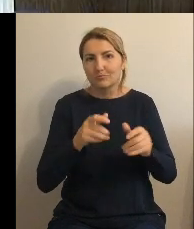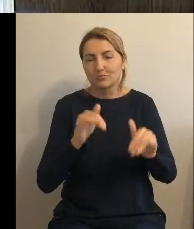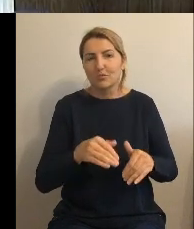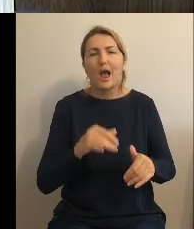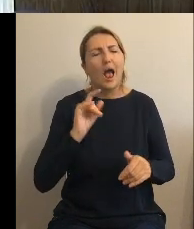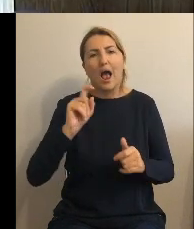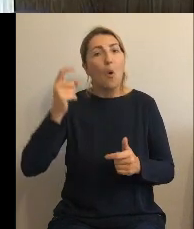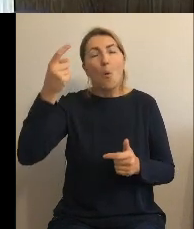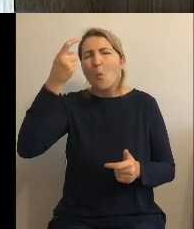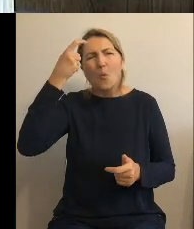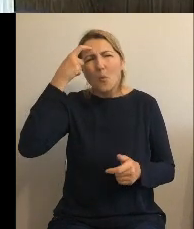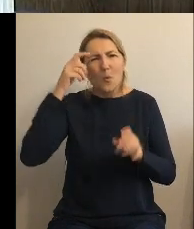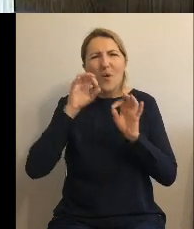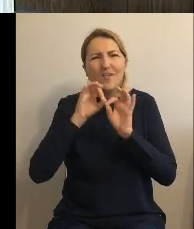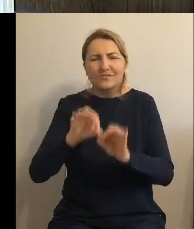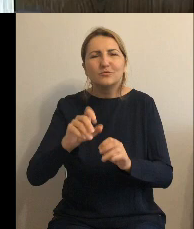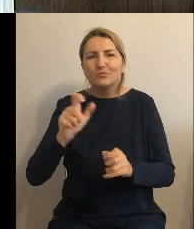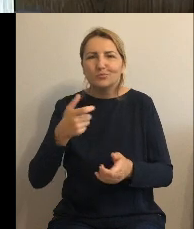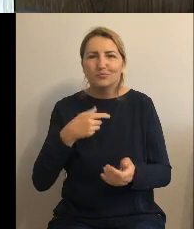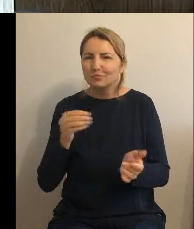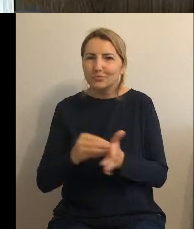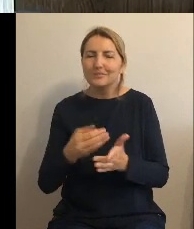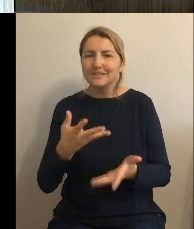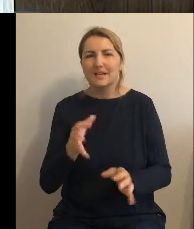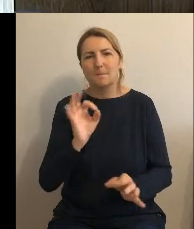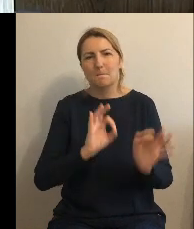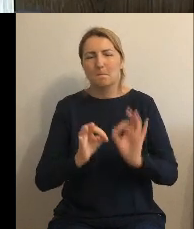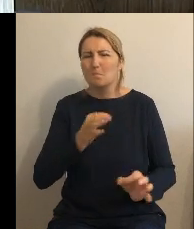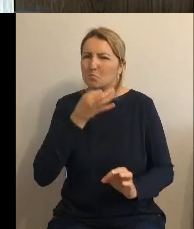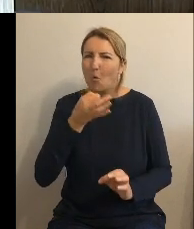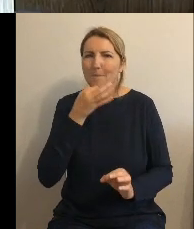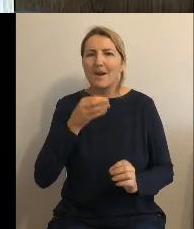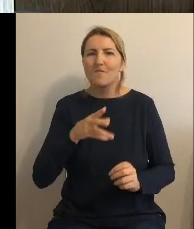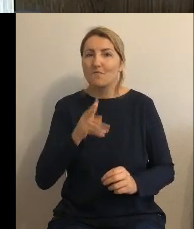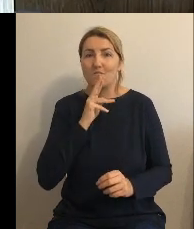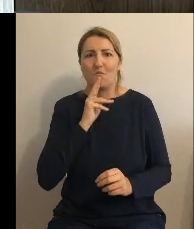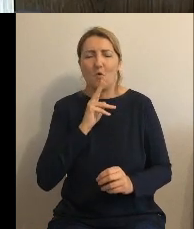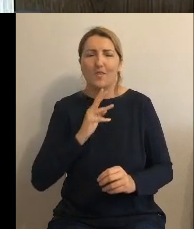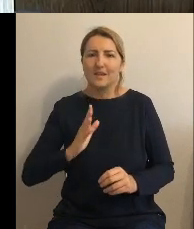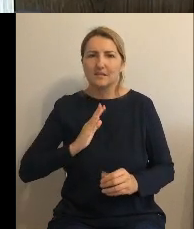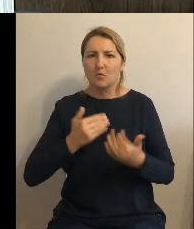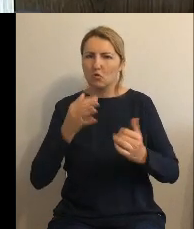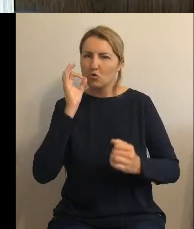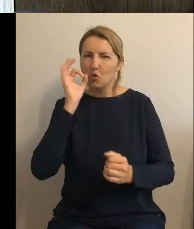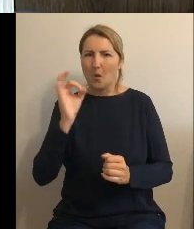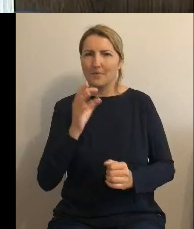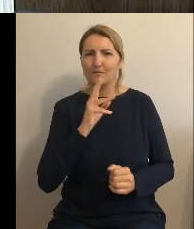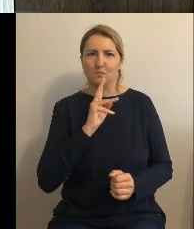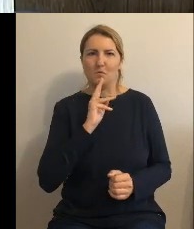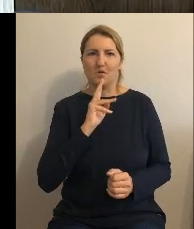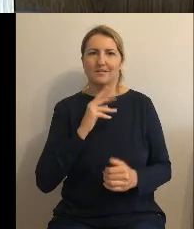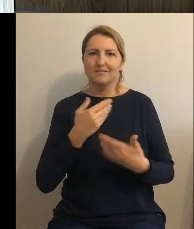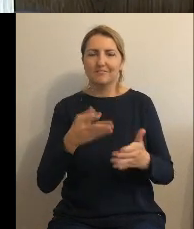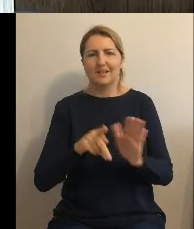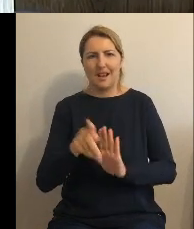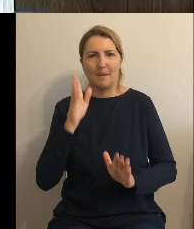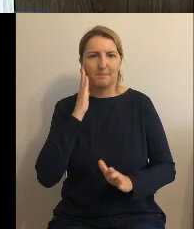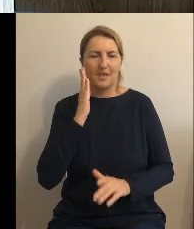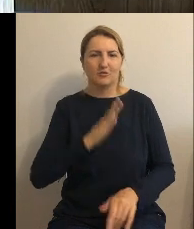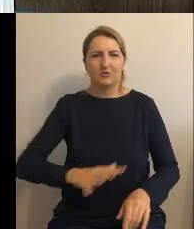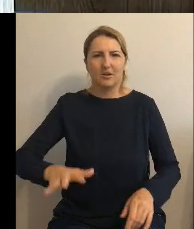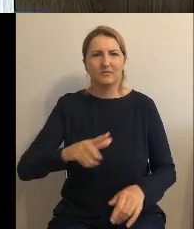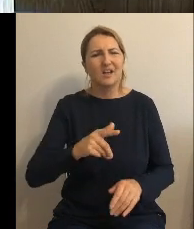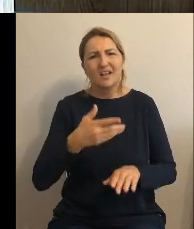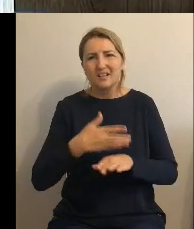zabezpieczenia w wodę dobrej jakości mieszkańców gminy Gruta. Bo tak dalej być nie może, zresztą